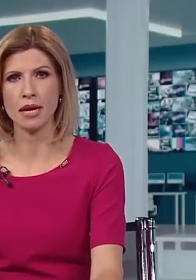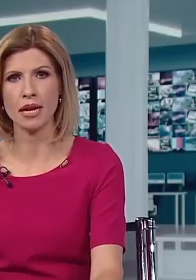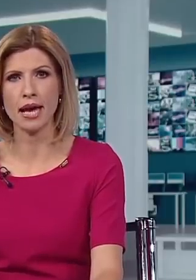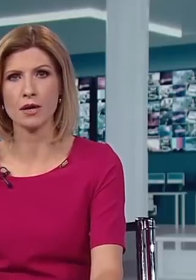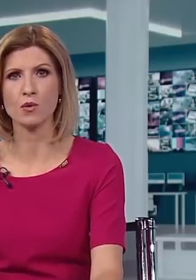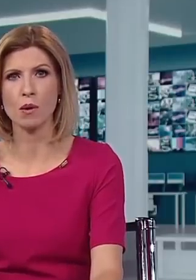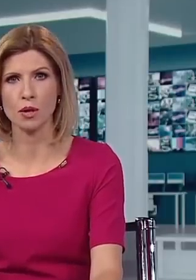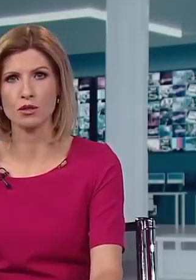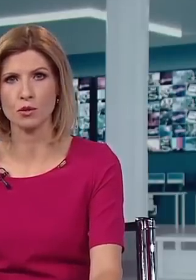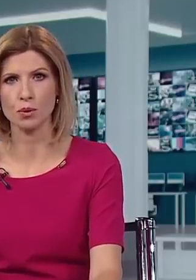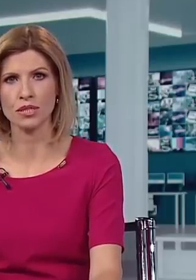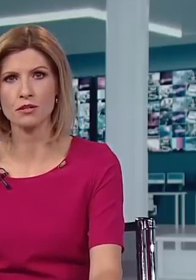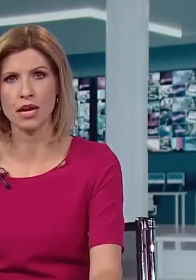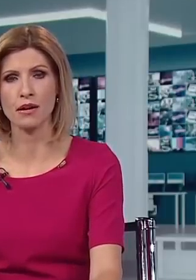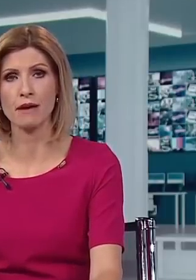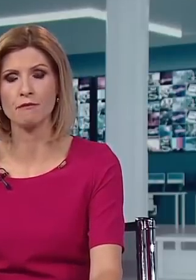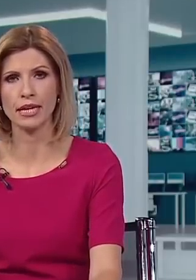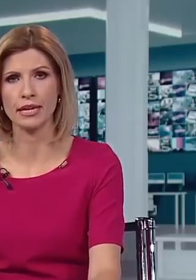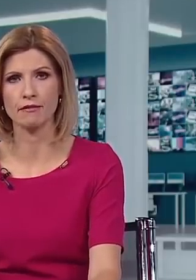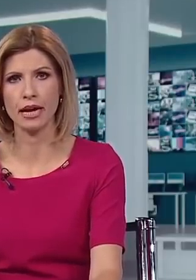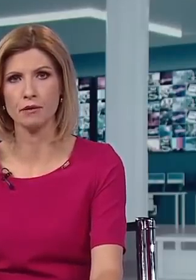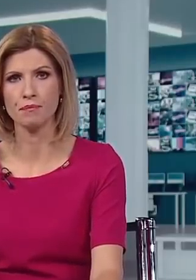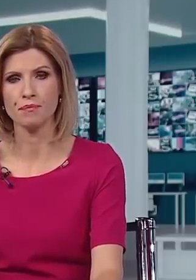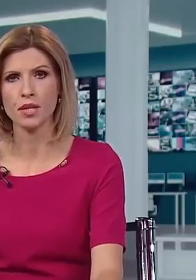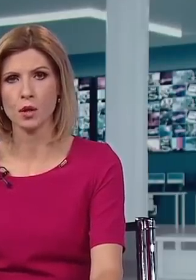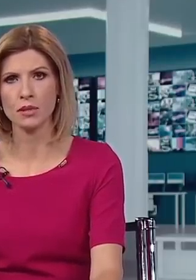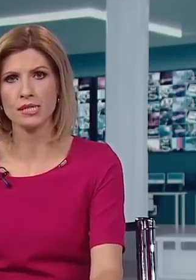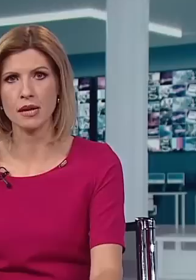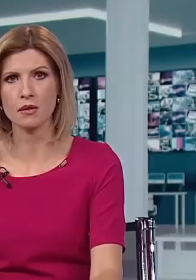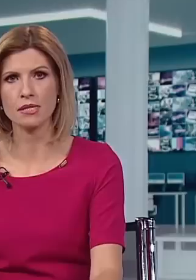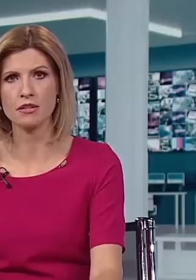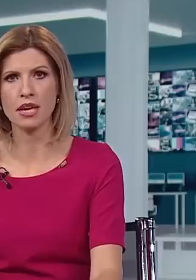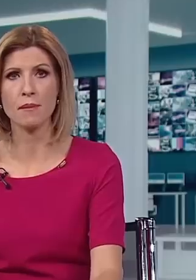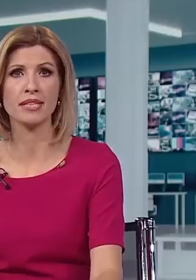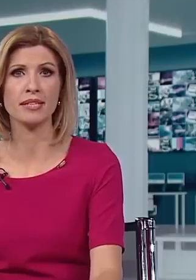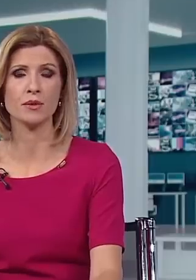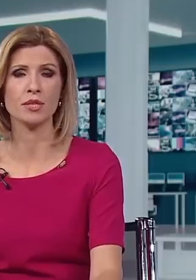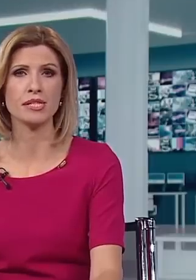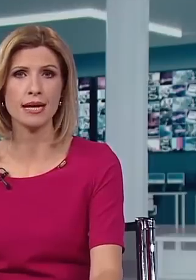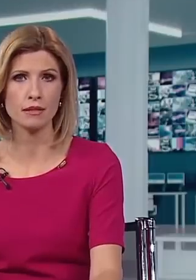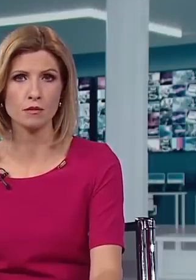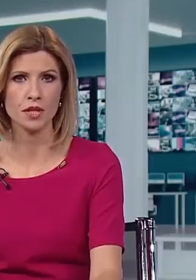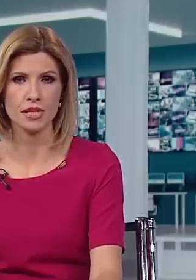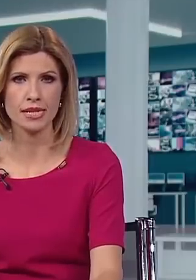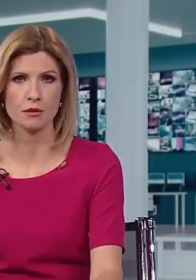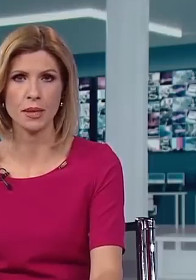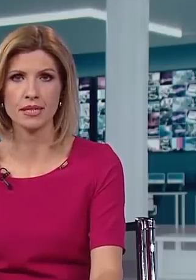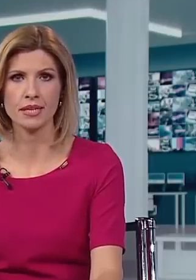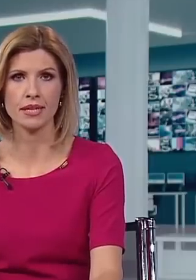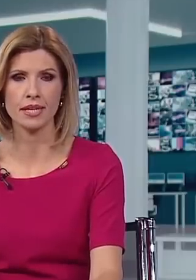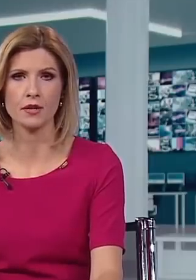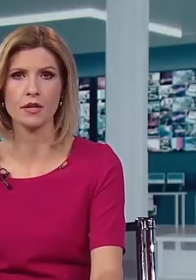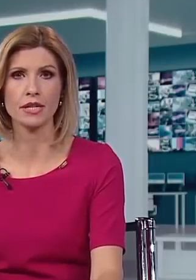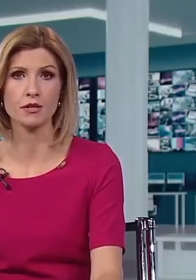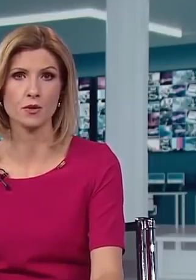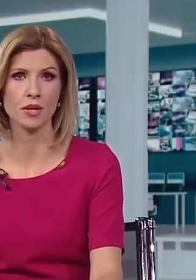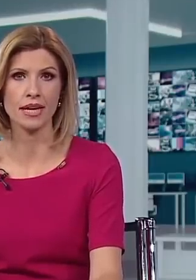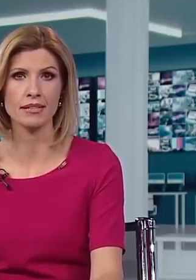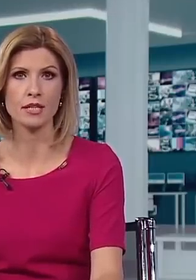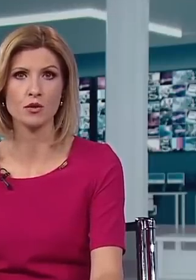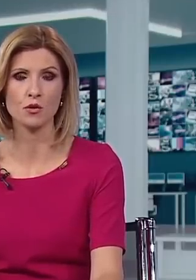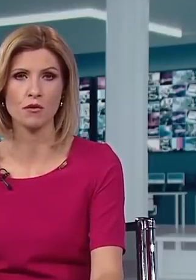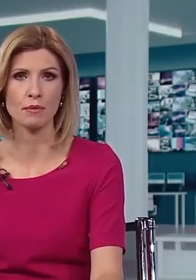decemberben lejáró kamac stopot is legalább fél évvel. A miniszter azt is kiemelte, hogy az átlagfogyasztás mértékéig a